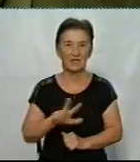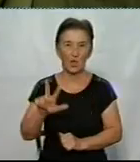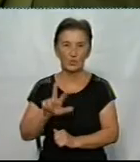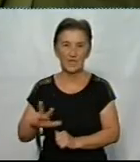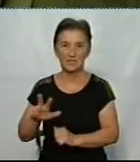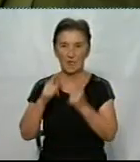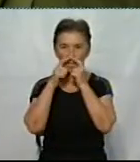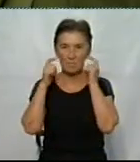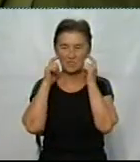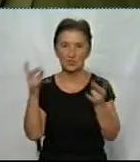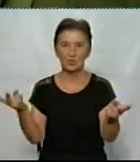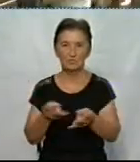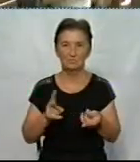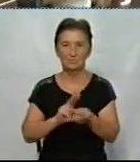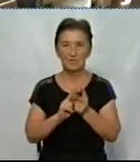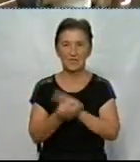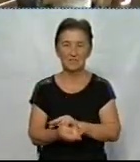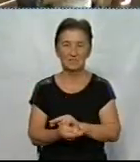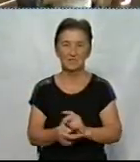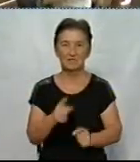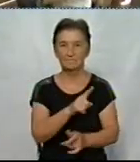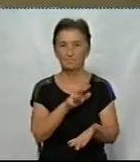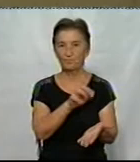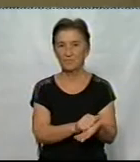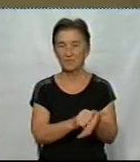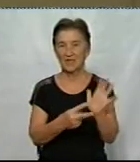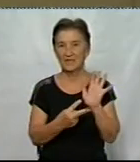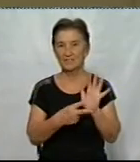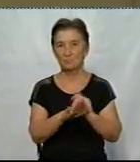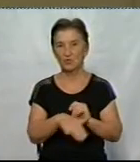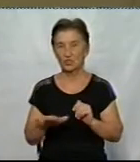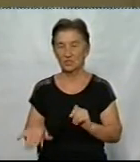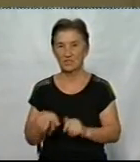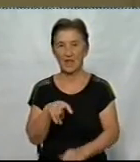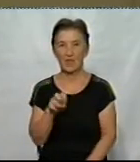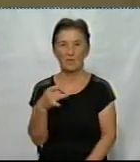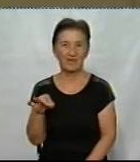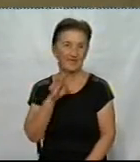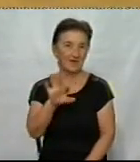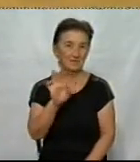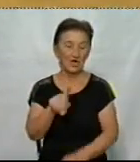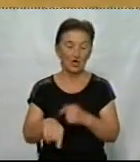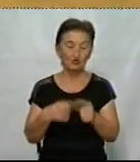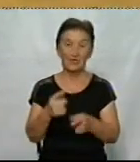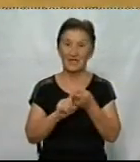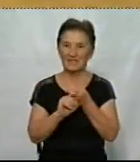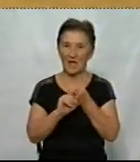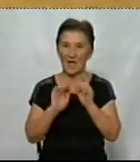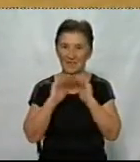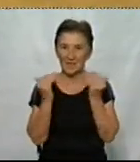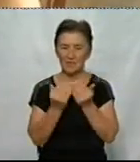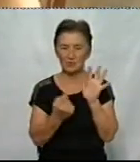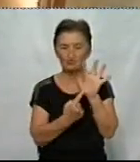мінятися. Це гурток валяння вовною. Тут займається семеро дітей. 12-річний Олександр Лебедєв каже, через карантин не відвідував гурток